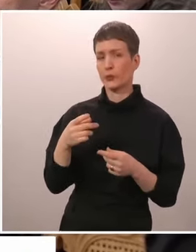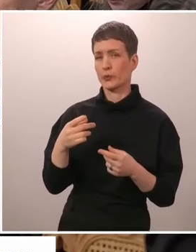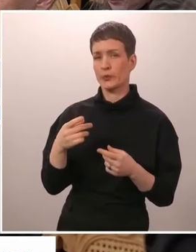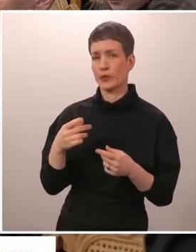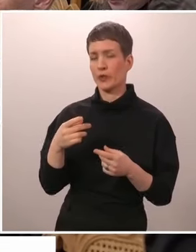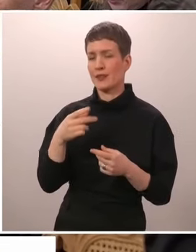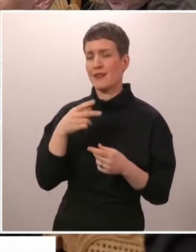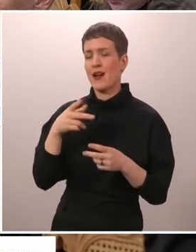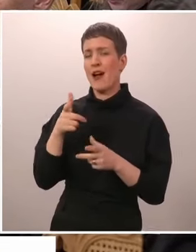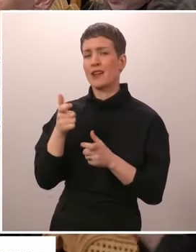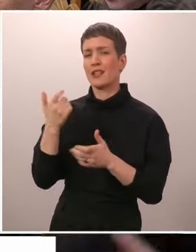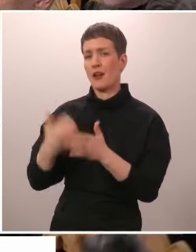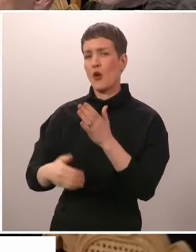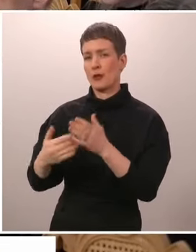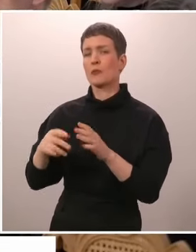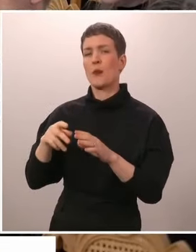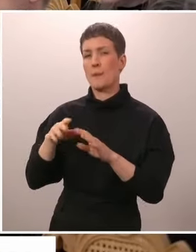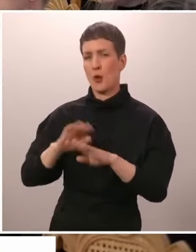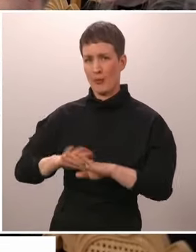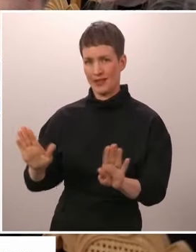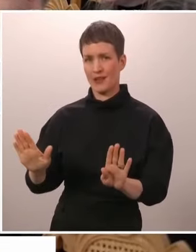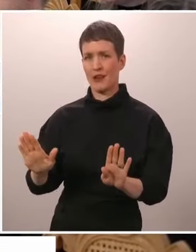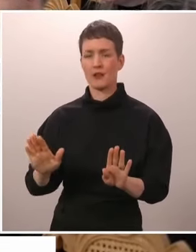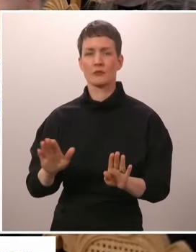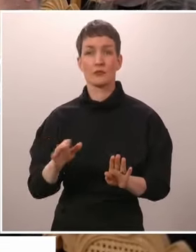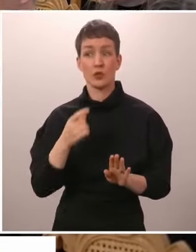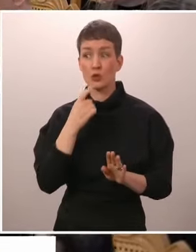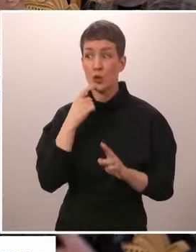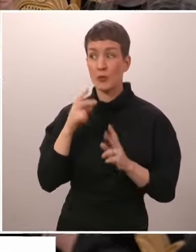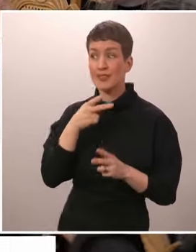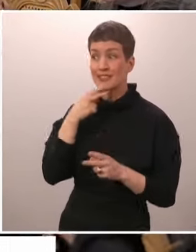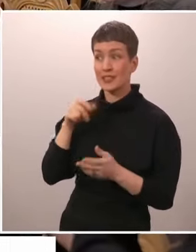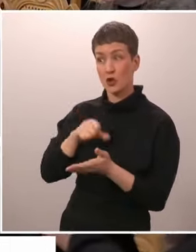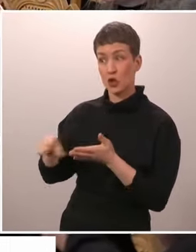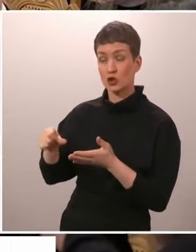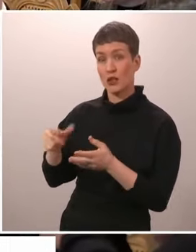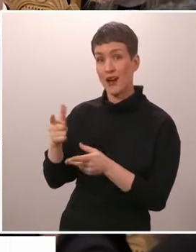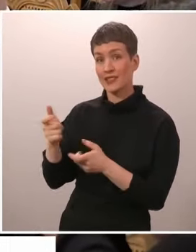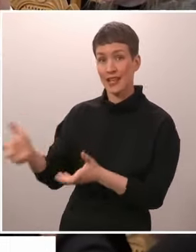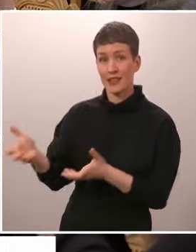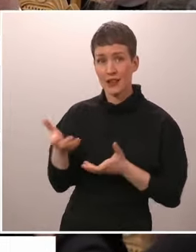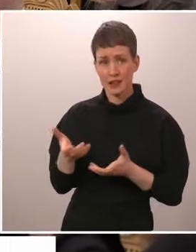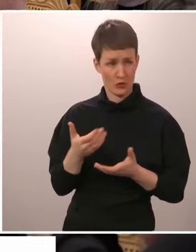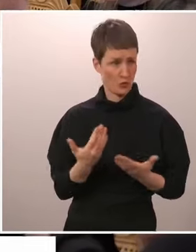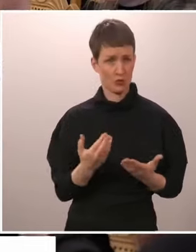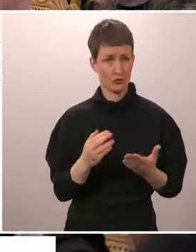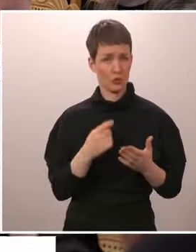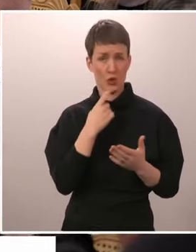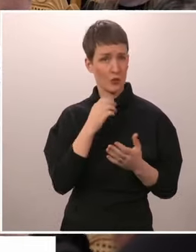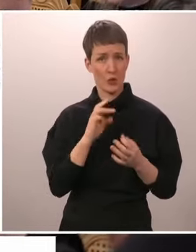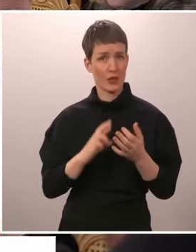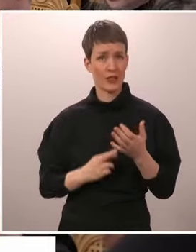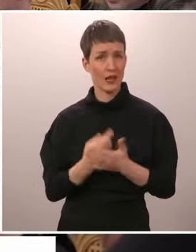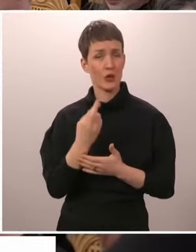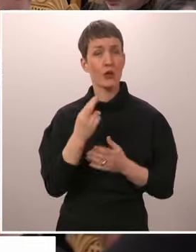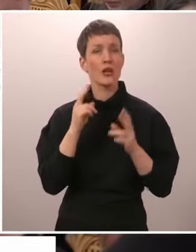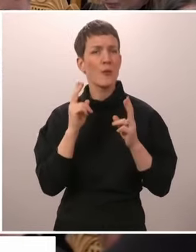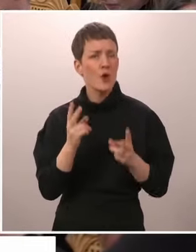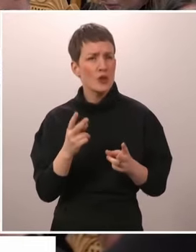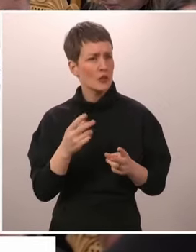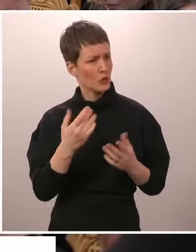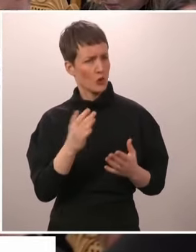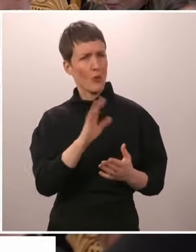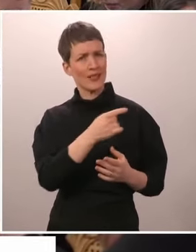Suomikin aseita hankki Israelista, miten Suomi reagoi? sitten jos salitaan lyhyt toinen kysymys, mitä toivotte saavanne aikaan sadan